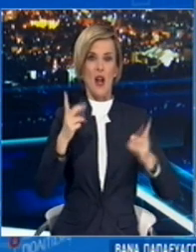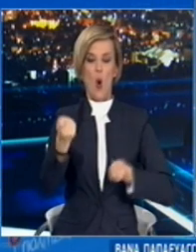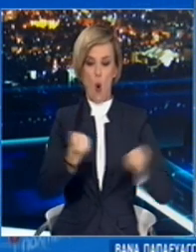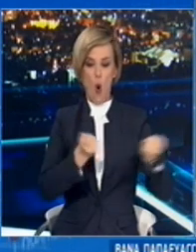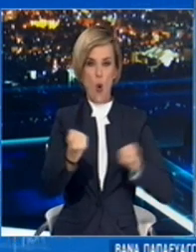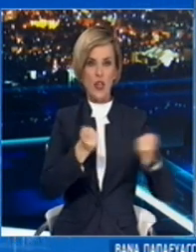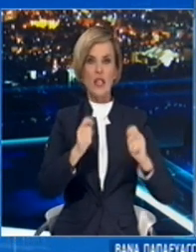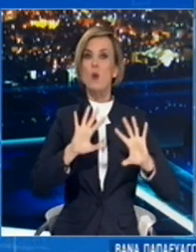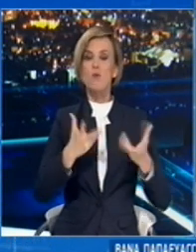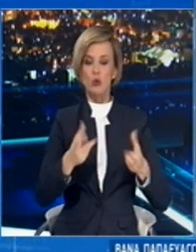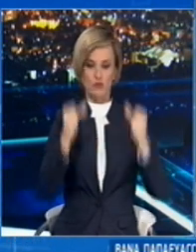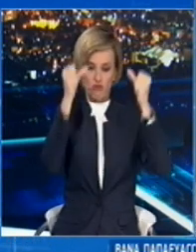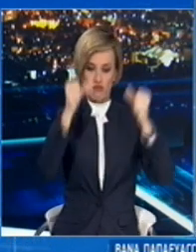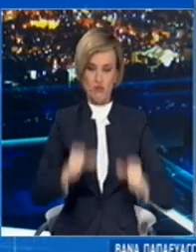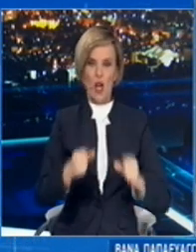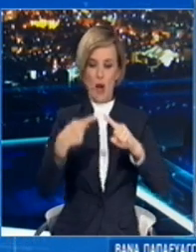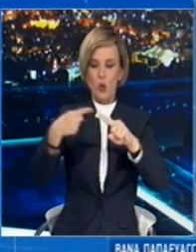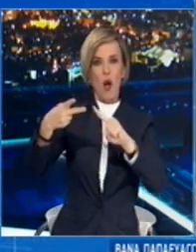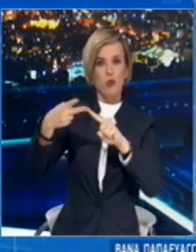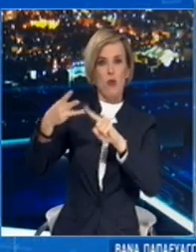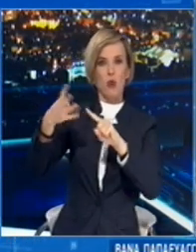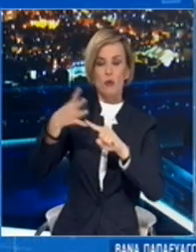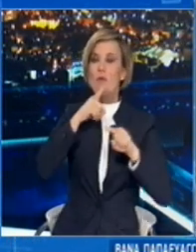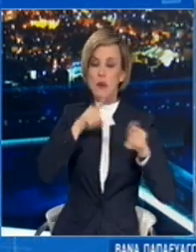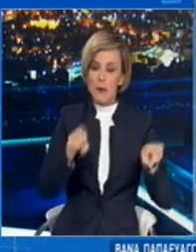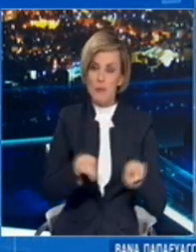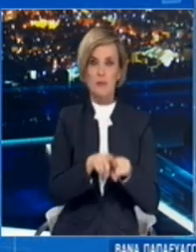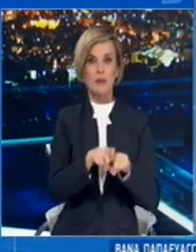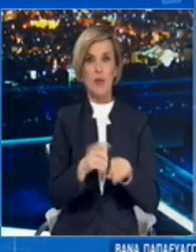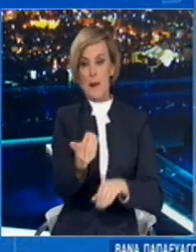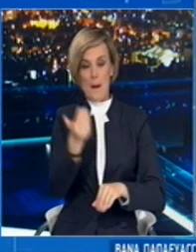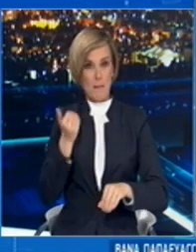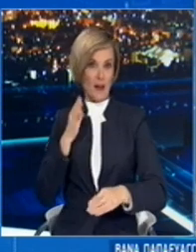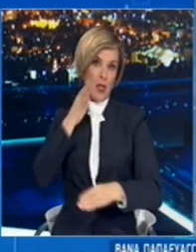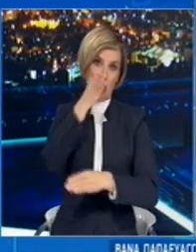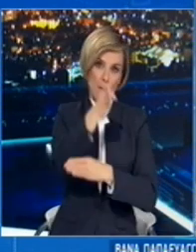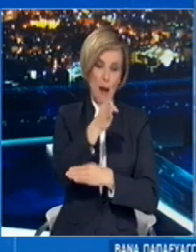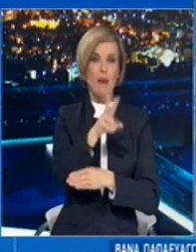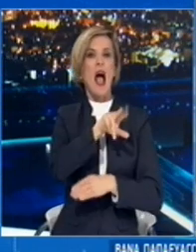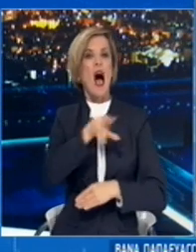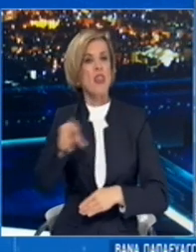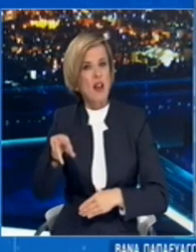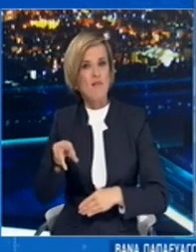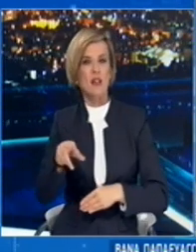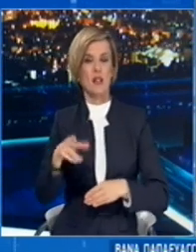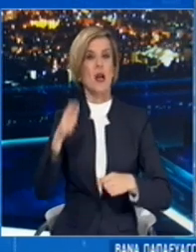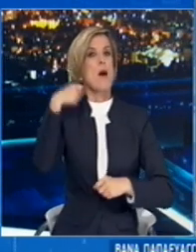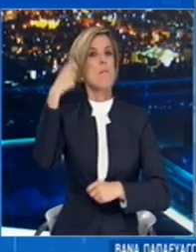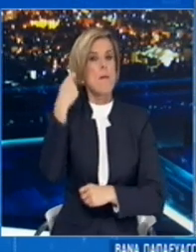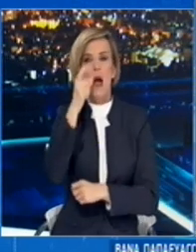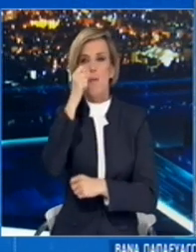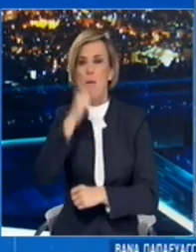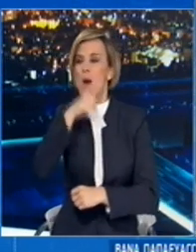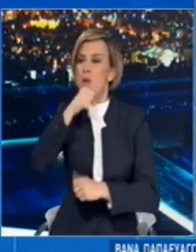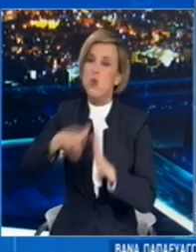συμπεριφορά μας κατά διάκεια των γιορτών. Πριν συναντήσουμε τους γονείς μας ή τα αδέλφια μας που τυχόν ανήκουν στις ομάδες ψηλού κινδύνου πρέπει να σκεφτούμε